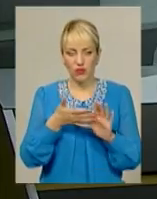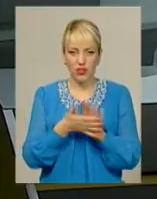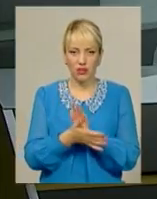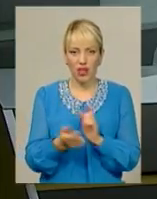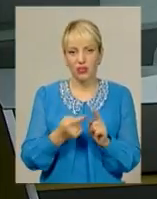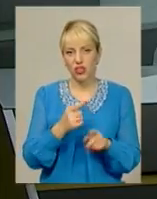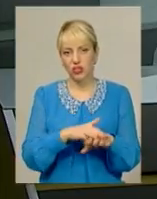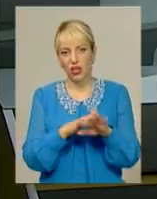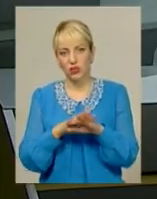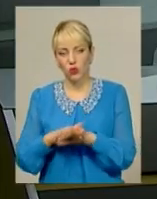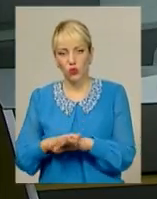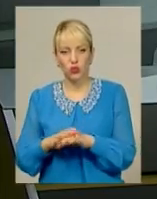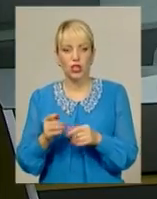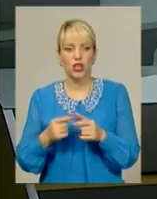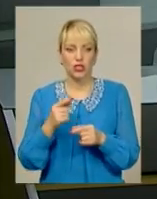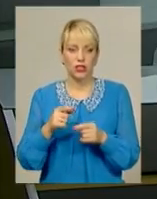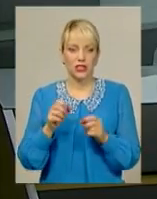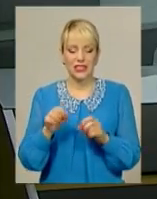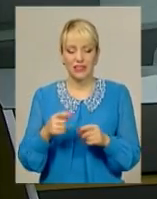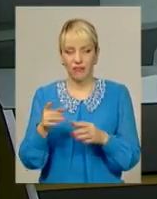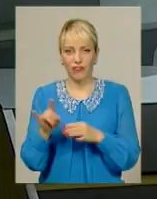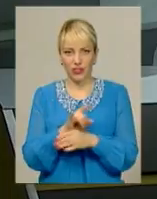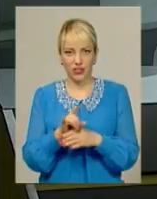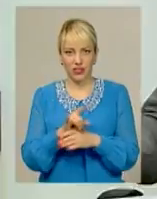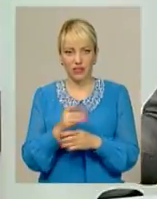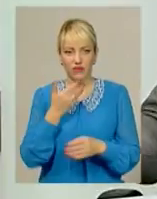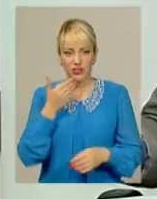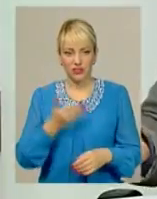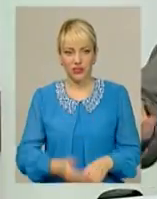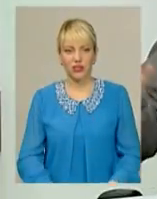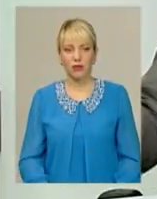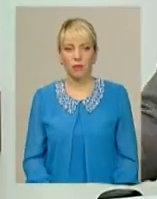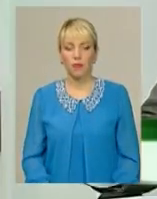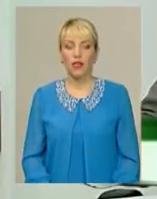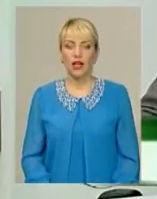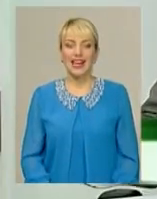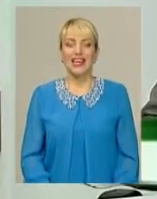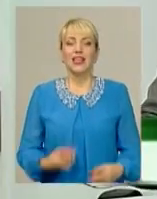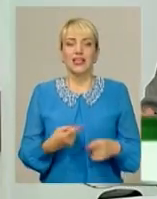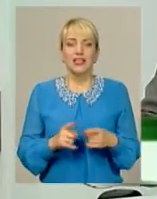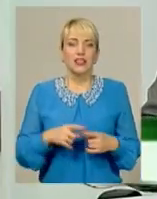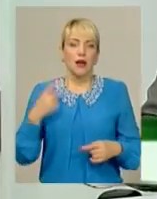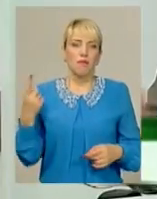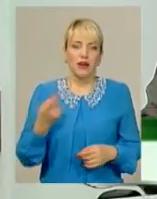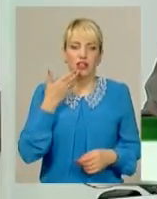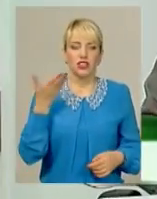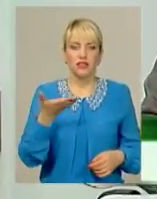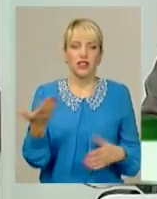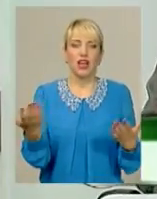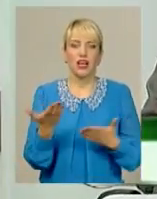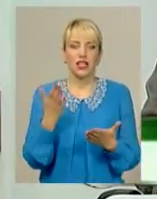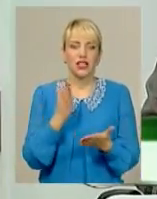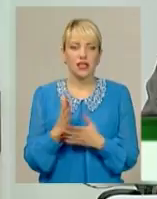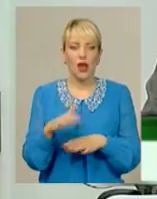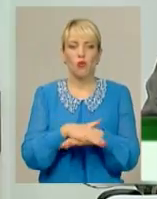можемо ми говорити, що ці звіти фіктивні? Ну, по-перше, це вперше партії подають звіти, які будуть публічними, тому що